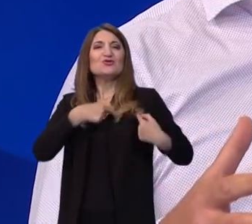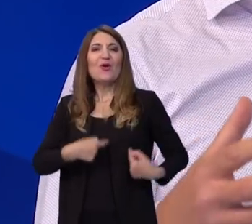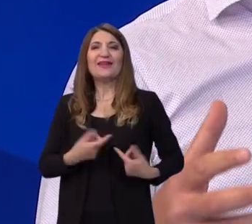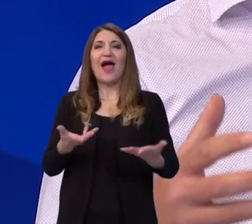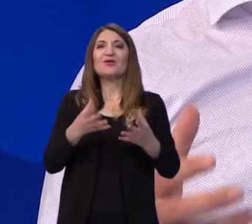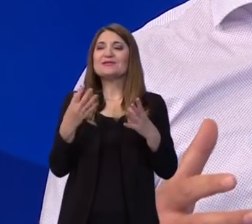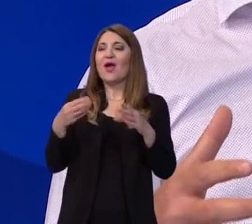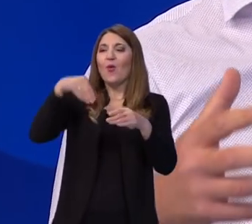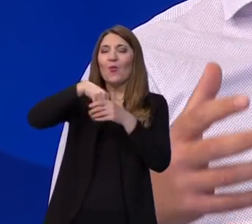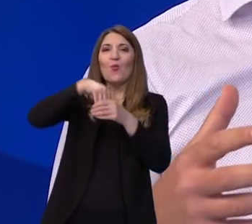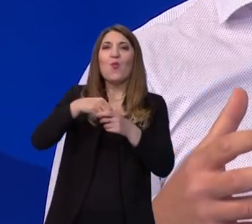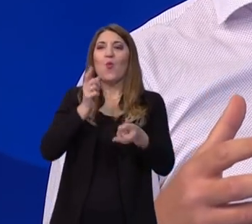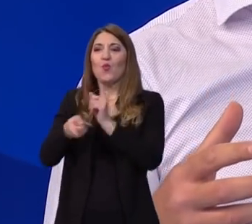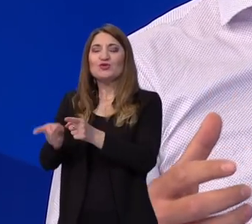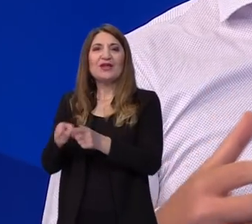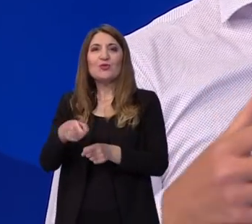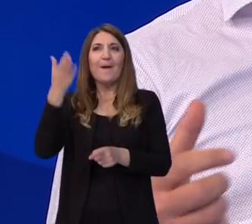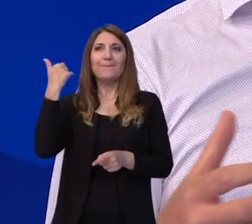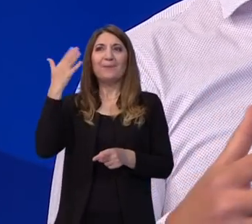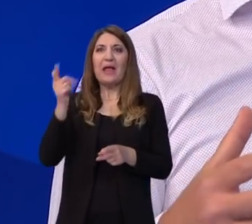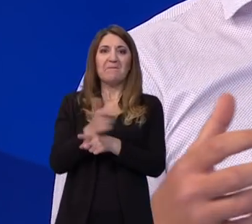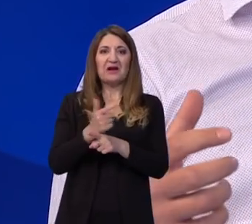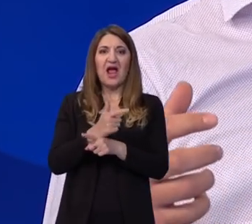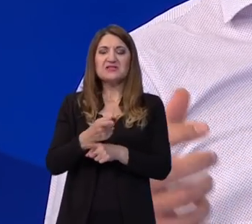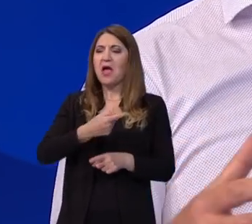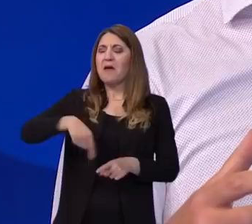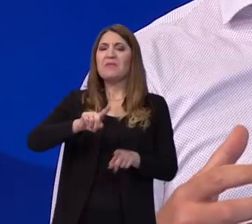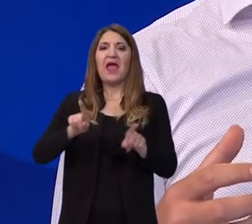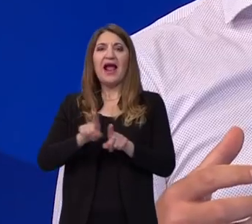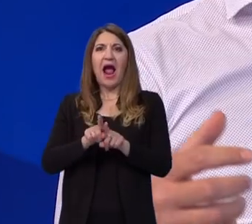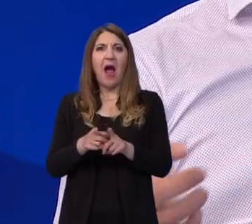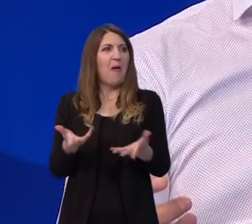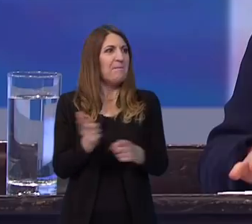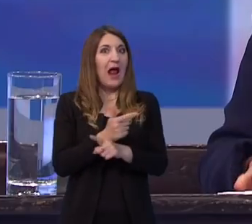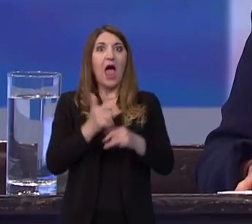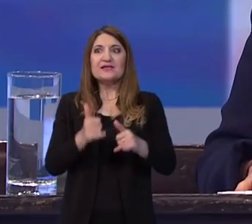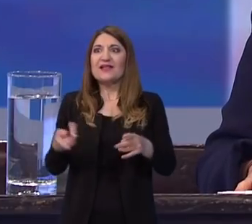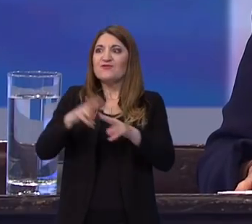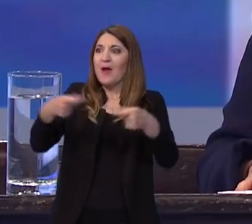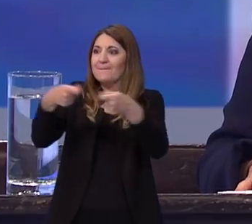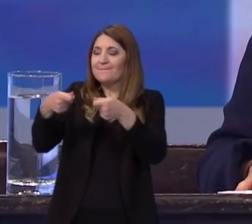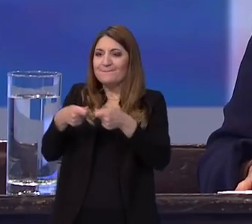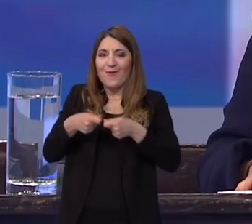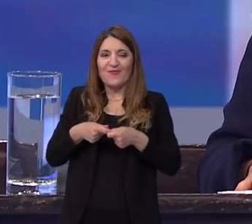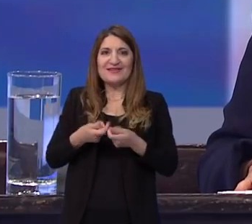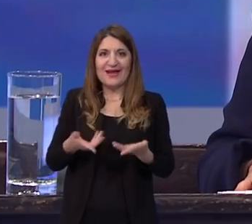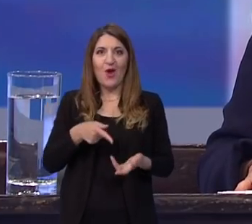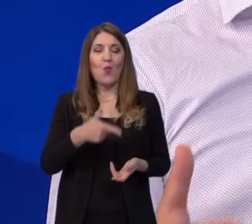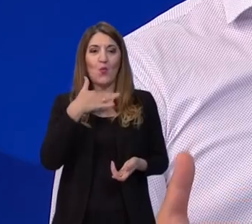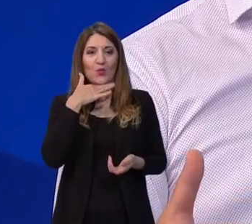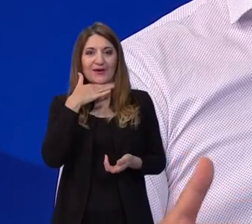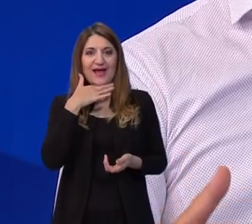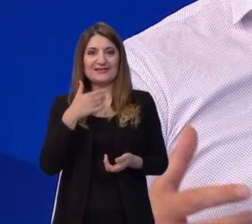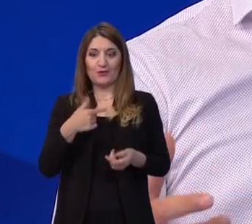porasla. I to je nekako falilo i prije pandemije da mi učitelji nekako budemo više povezani jer zapravo mi učitelji u našim razredima smo